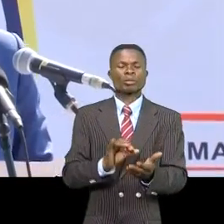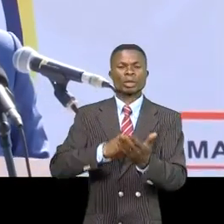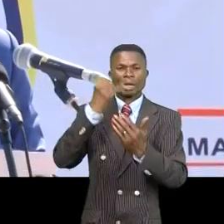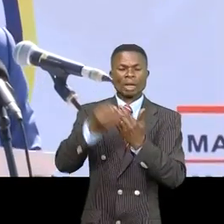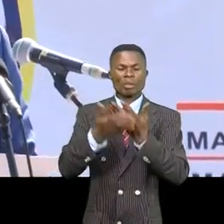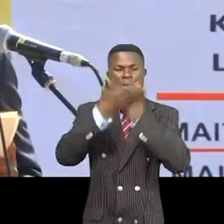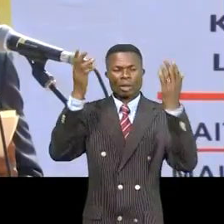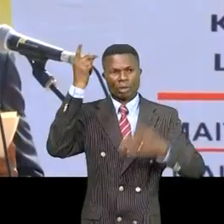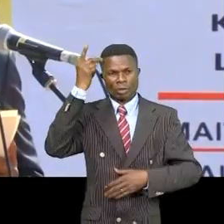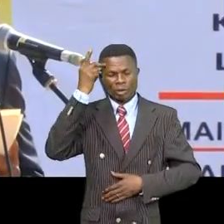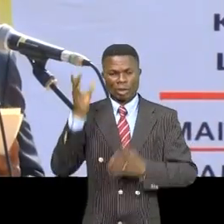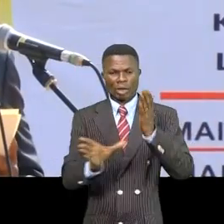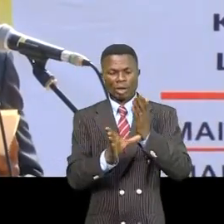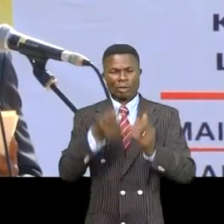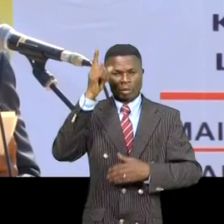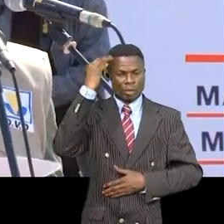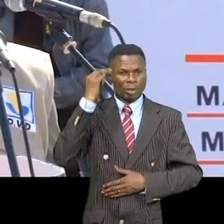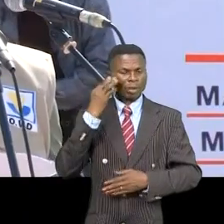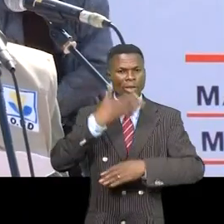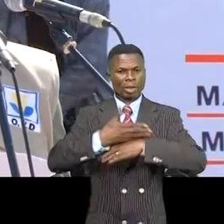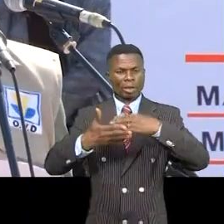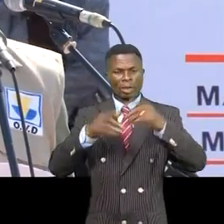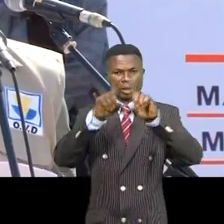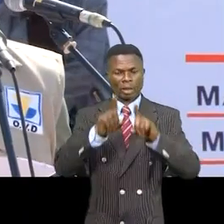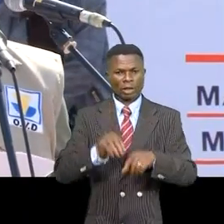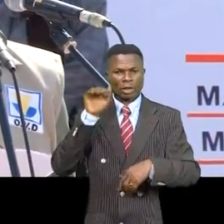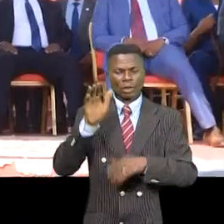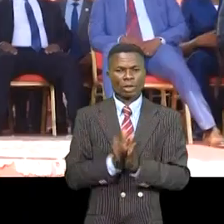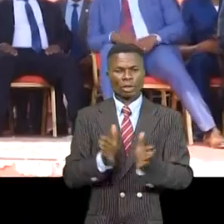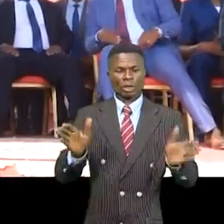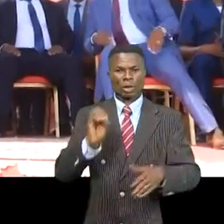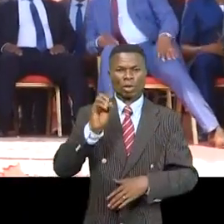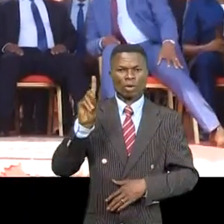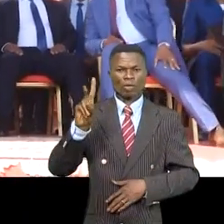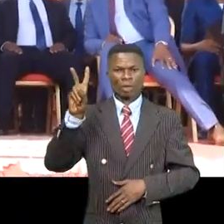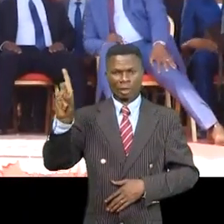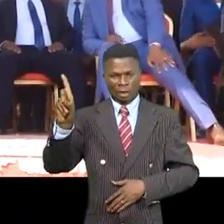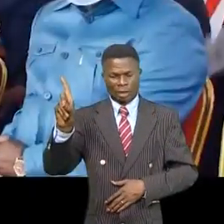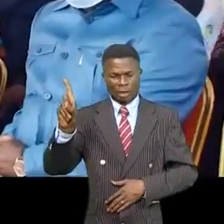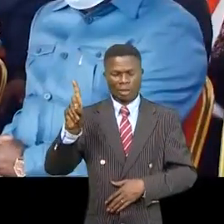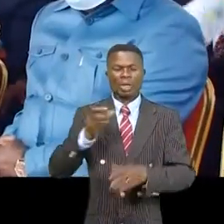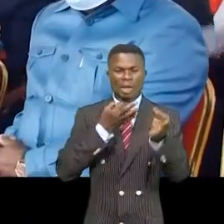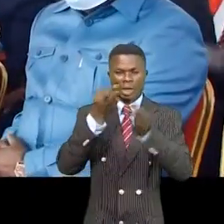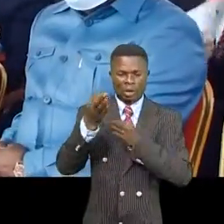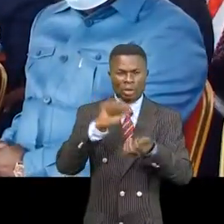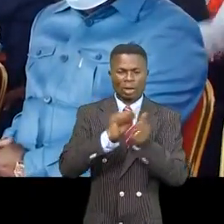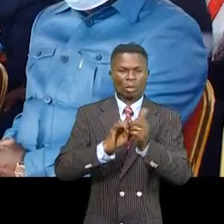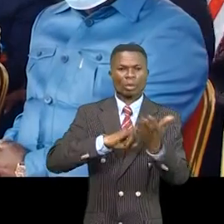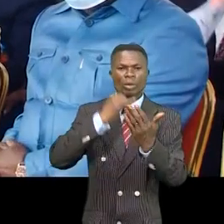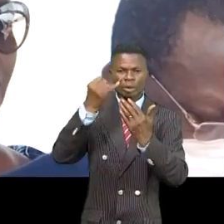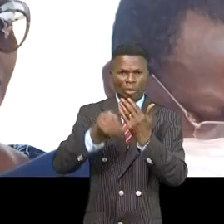ville de Kinshasa, le vice-premier ministre des infrastructures, ainsi que le directeur général de l'OVD, ont donné de précisions sur ce projet